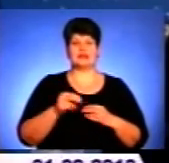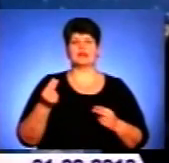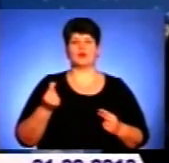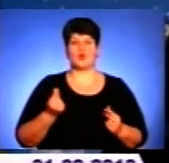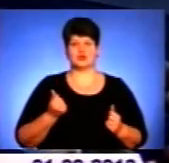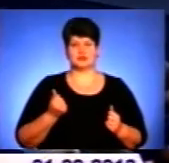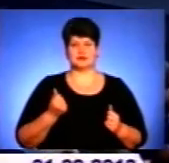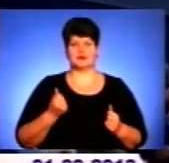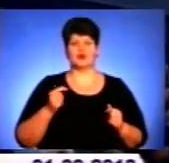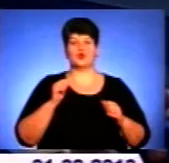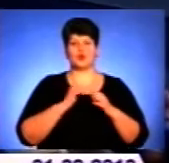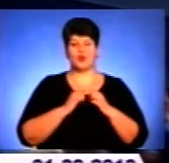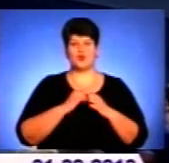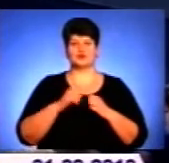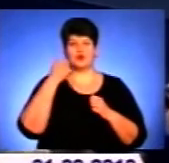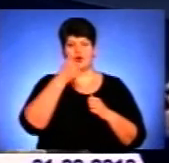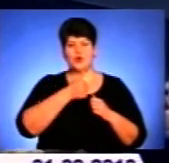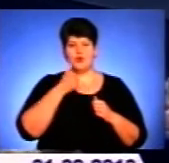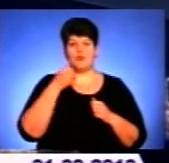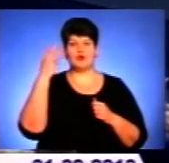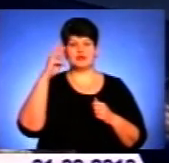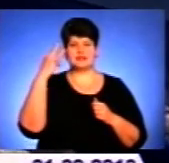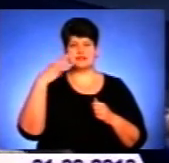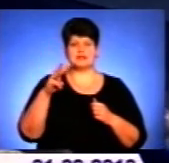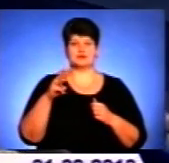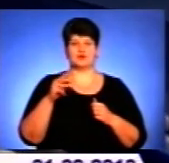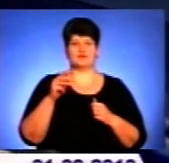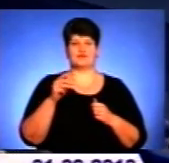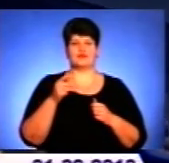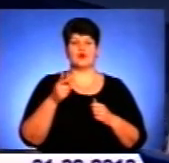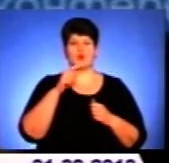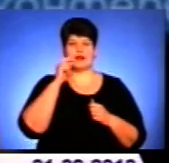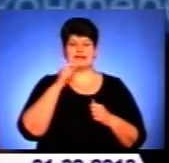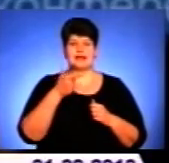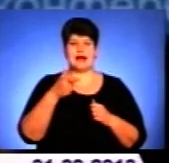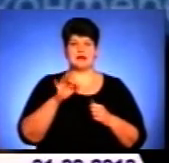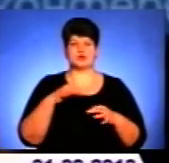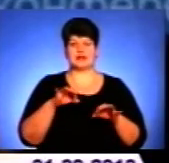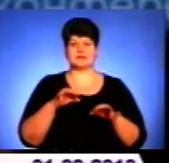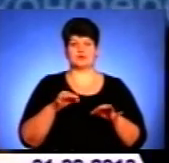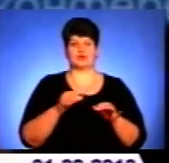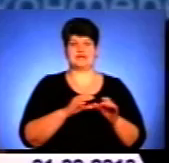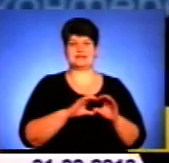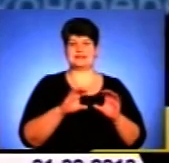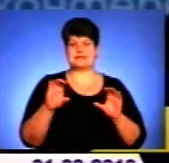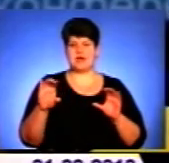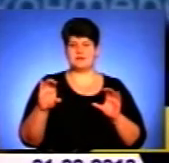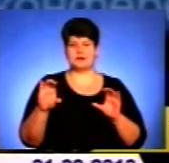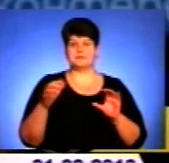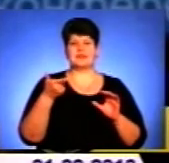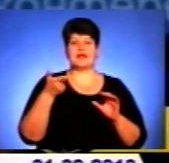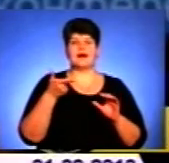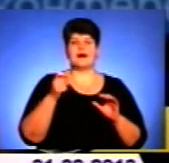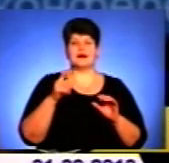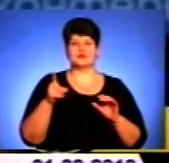щорічно в модернізацію української газотранспортної системи. Газотранспортна система, чи, як її